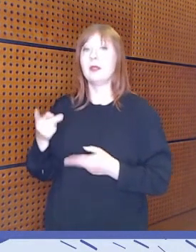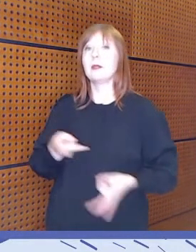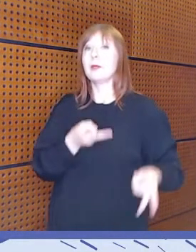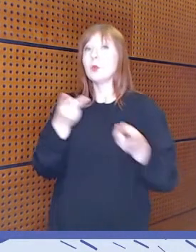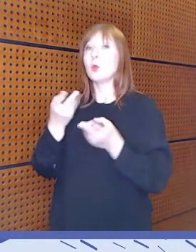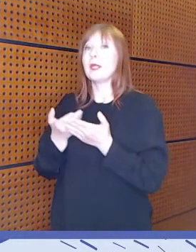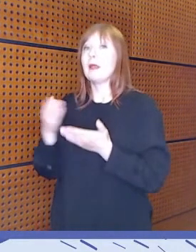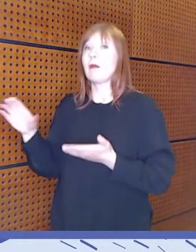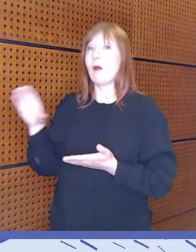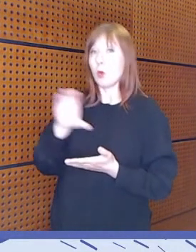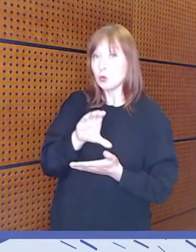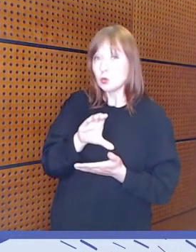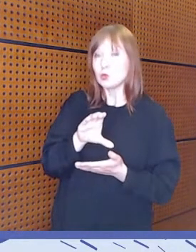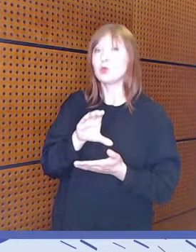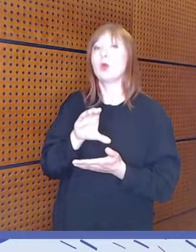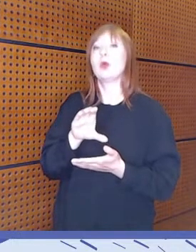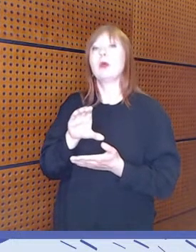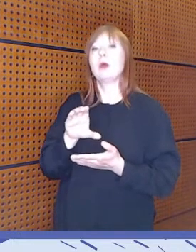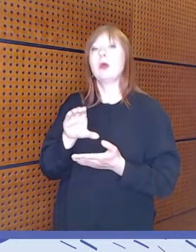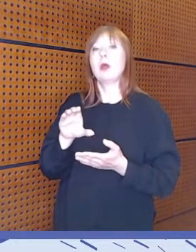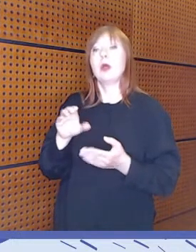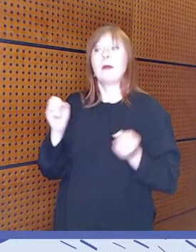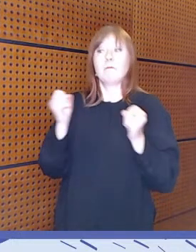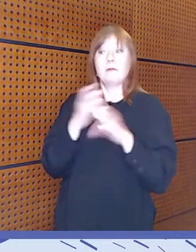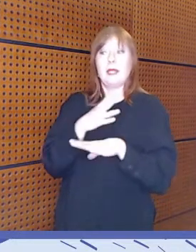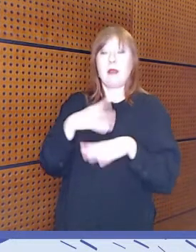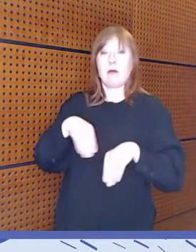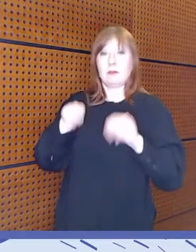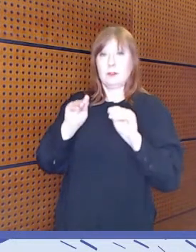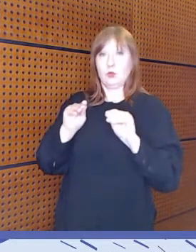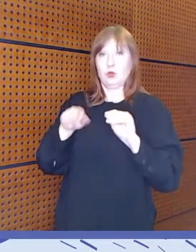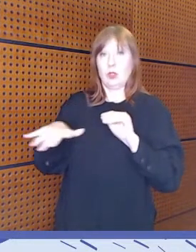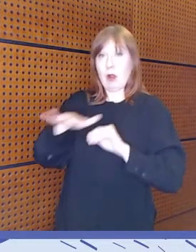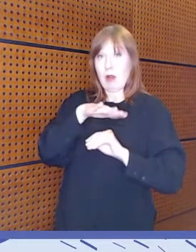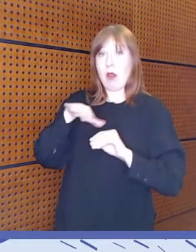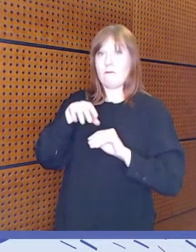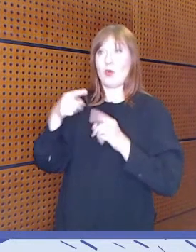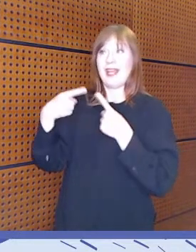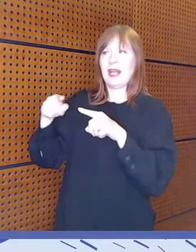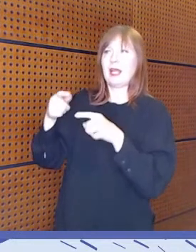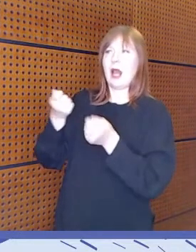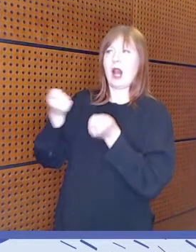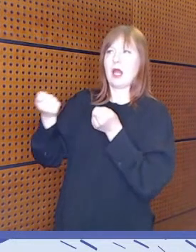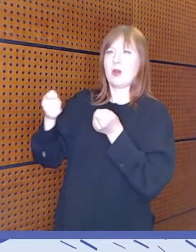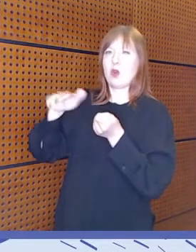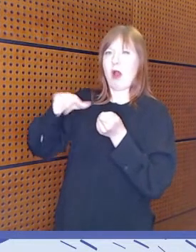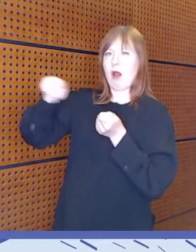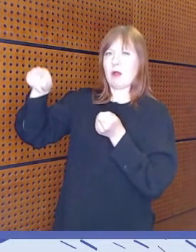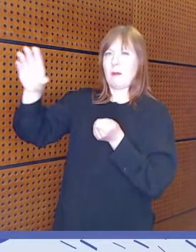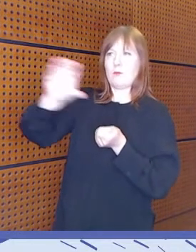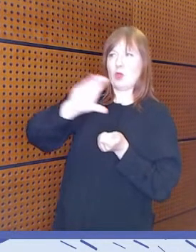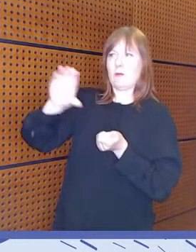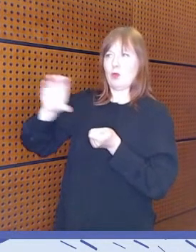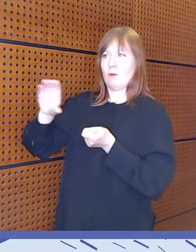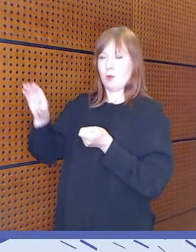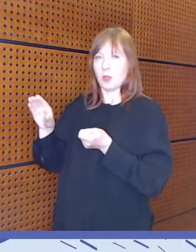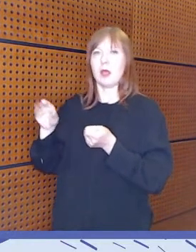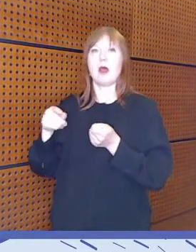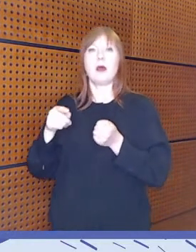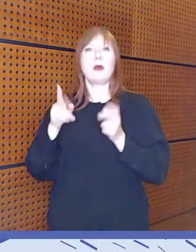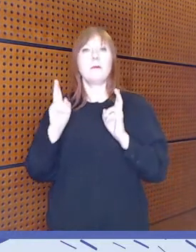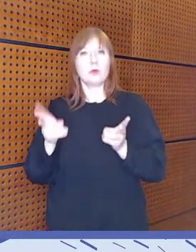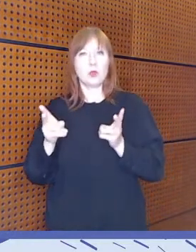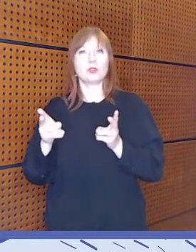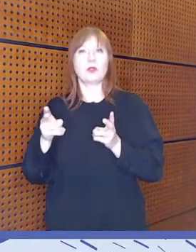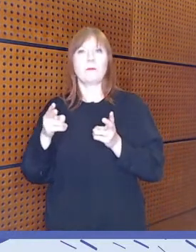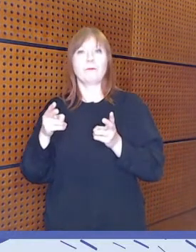mediakasvatustoimintaan toisaalta myönnetään tosi monelta. Eli hallinnon alalta, mutta sitä myös saa monet toimijat, jotka toimii eri hallinnon